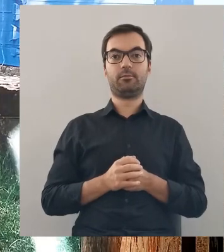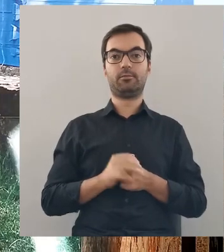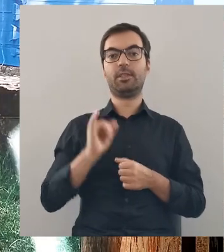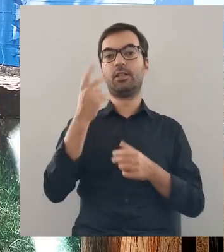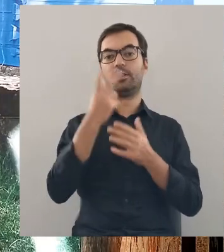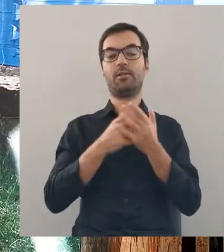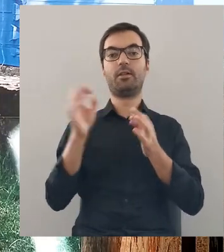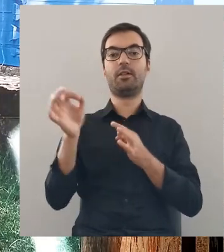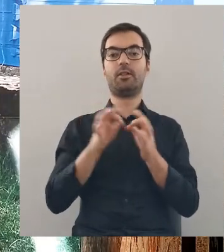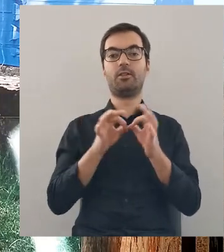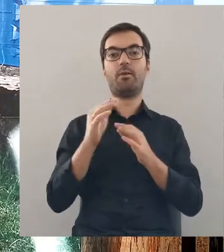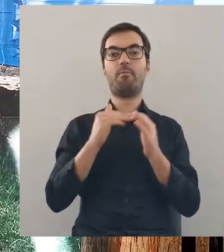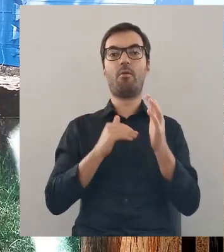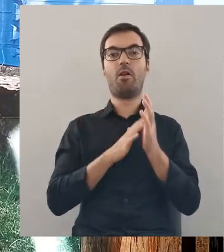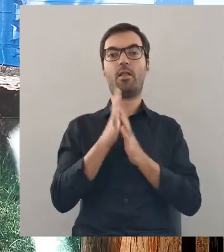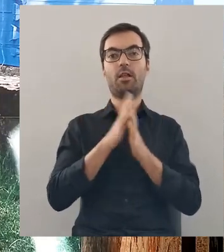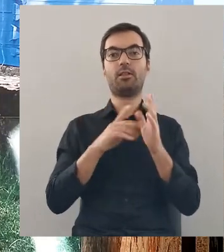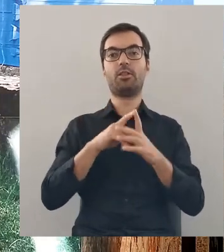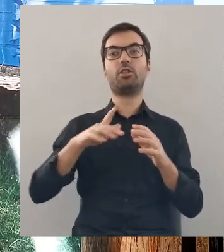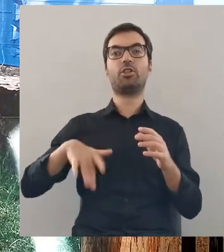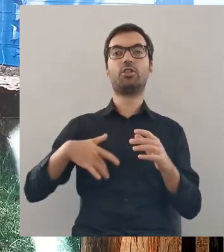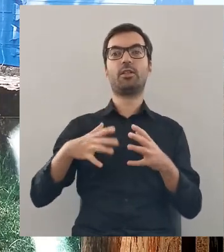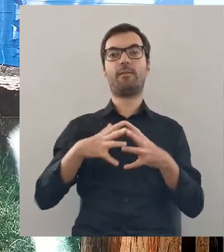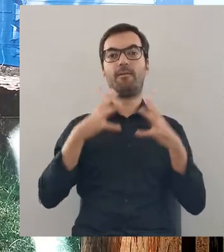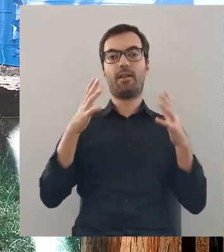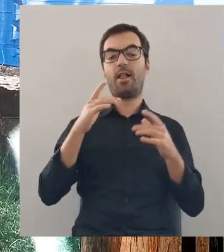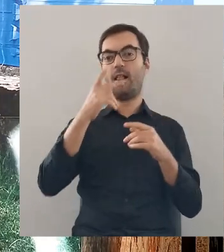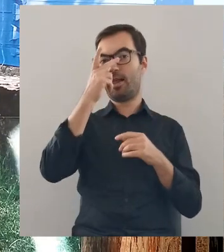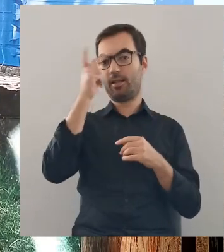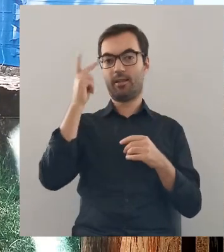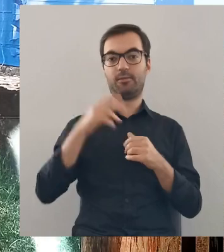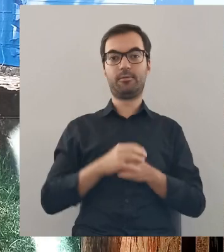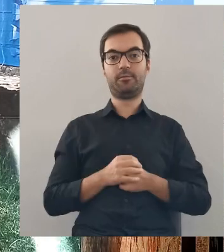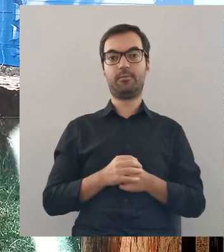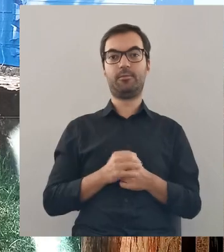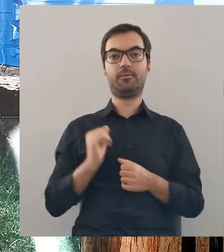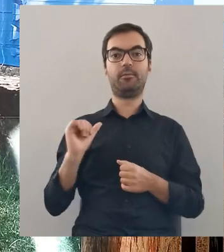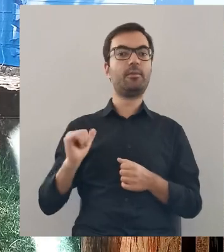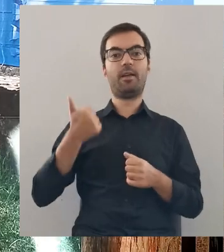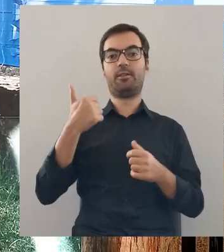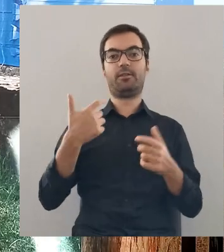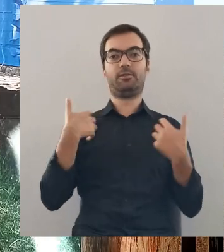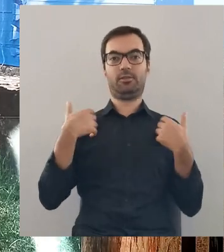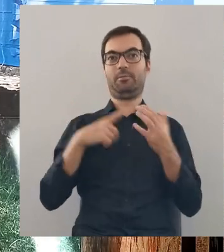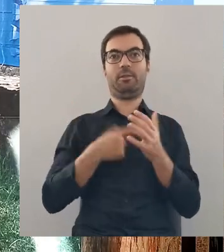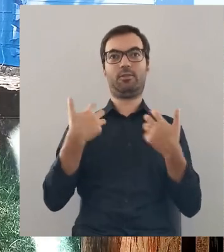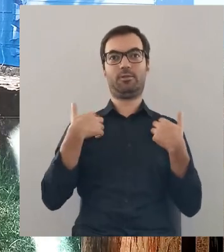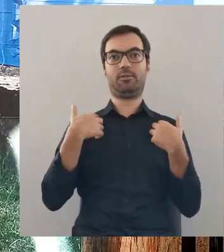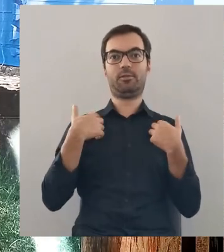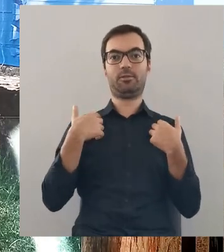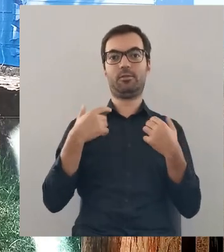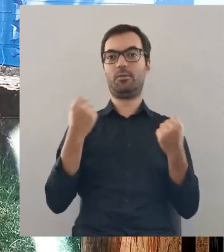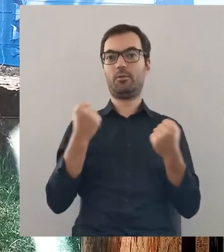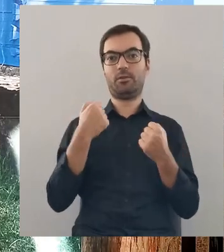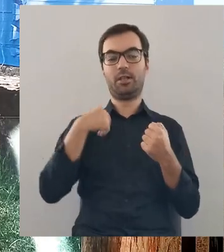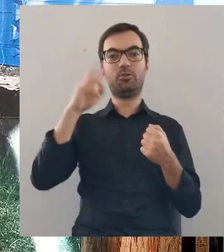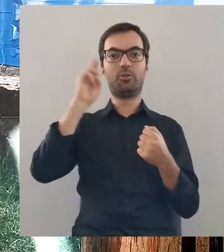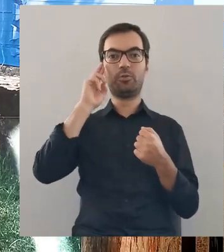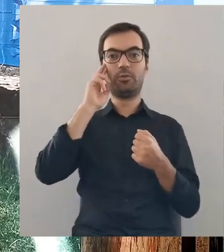Czytając o historii Podlasia, ale też o historii księstwa wielkiego litewskiego, to tak pierwszy raz w życiu